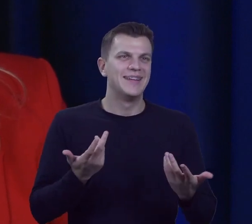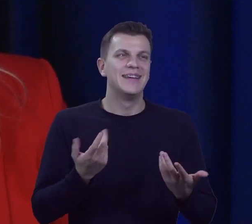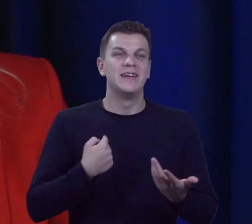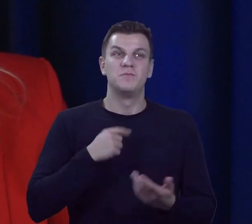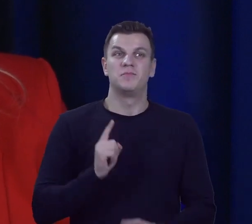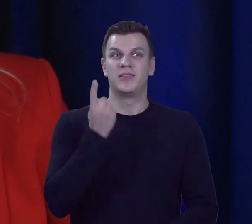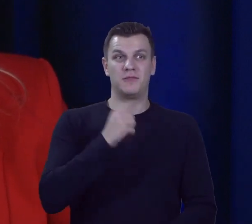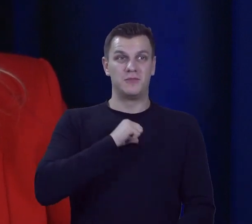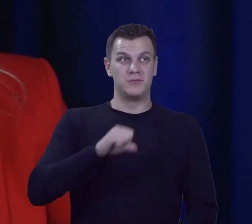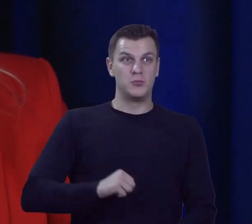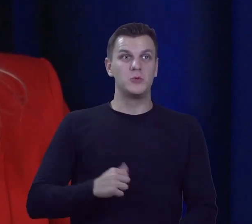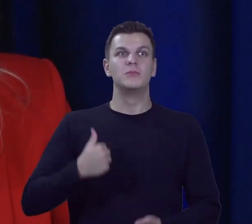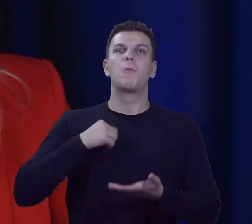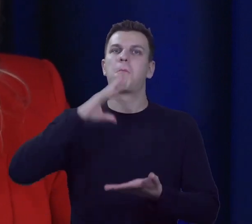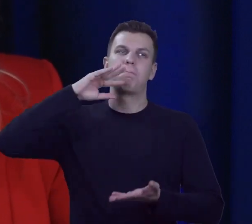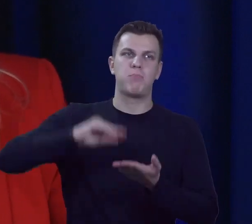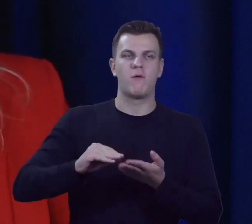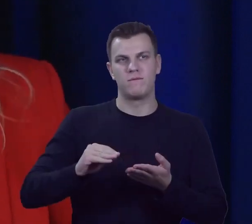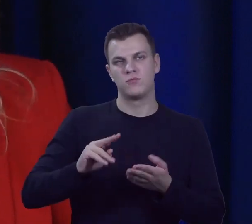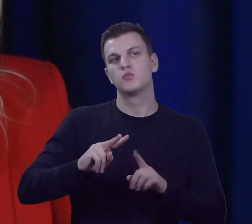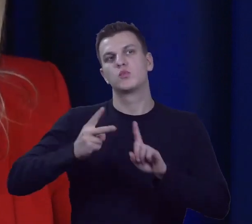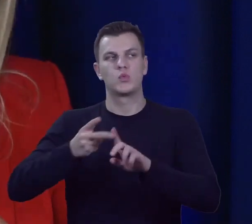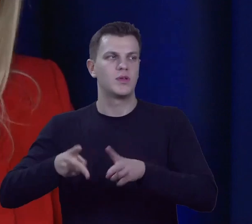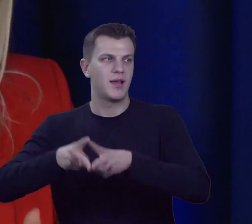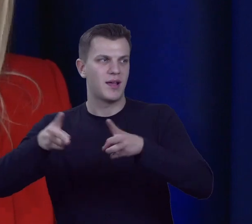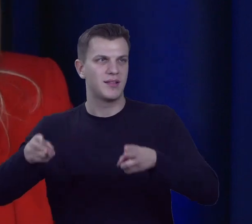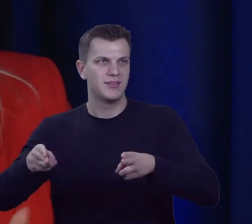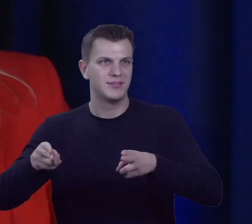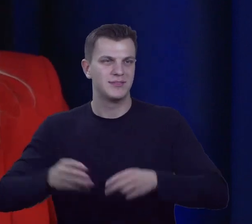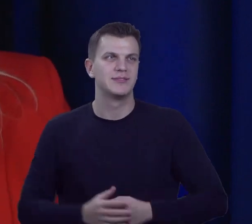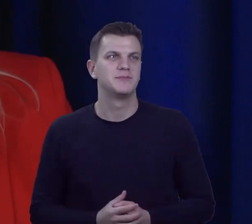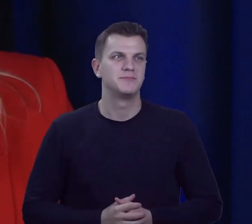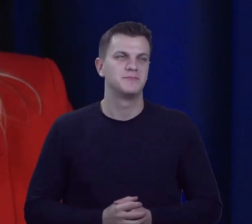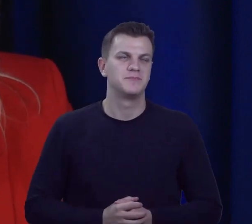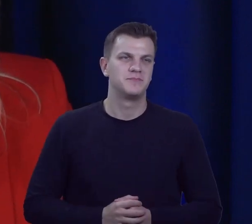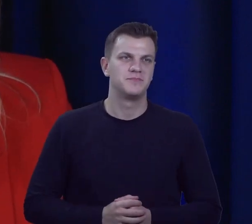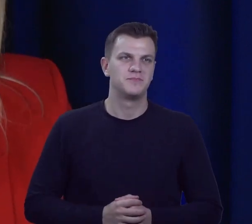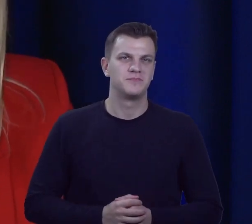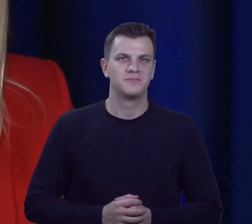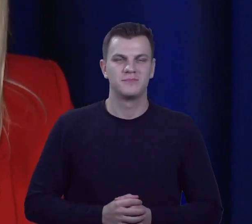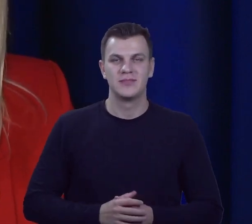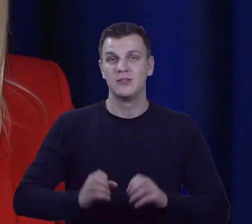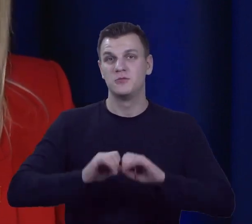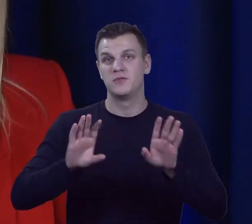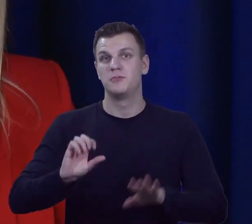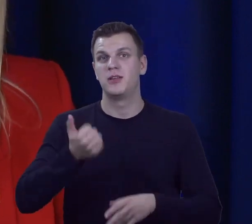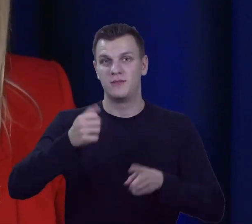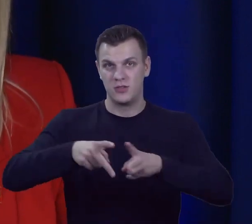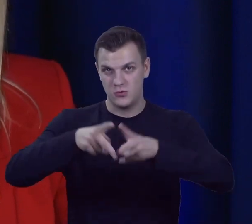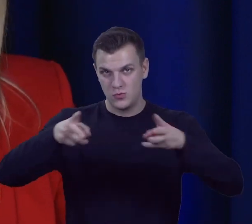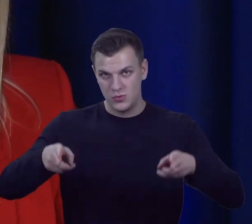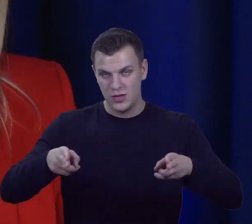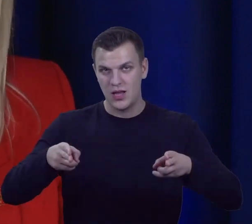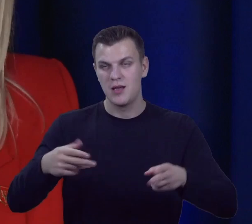burmistrzem, który powtórzył kadencję. Udało mi się to też zrobić oczywiście, nie oczywiście, w pierwszej turze, co poczytuję za